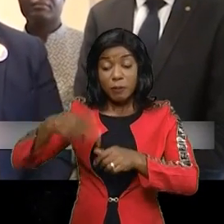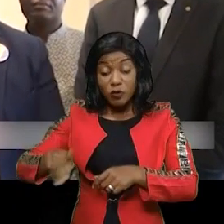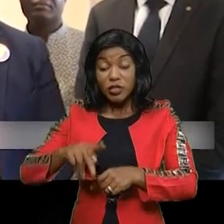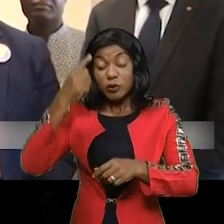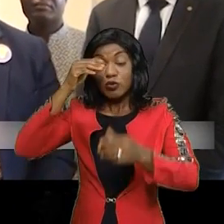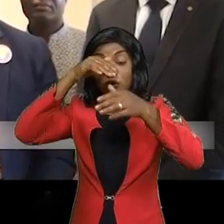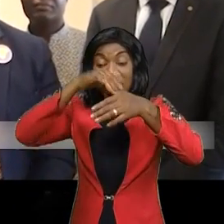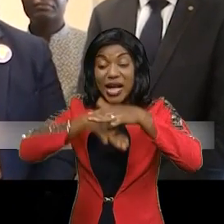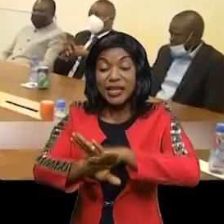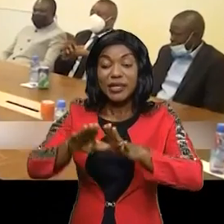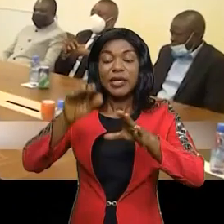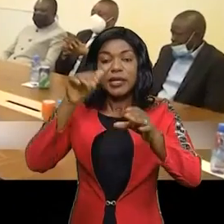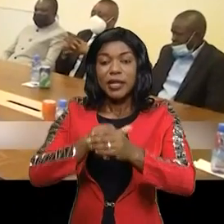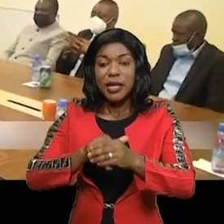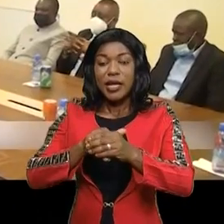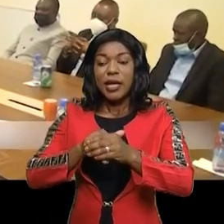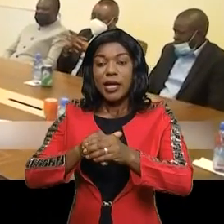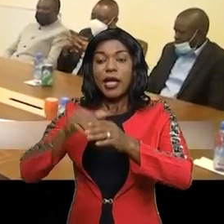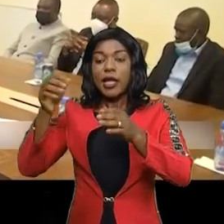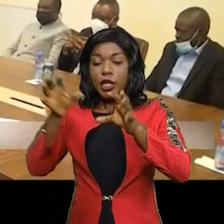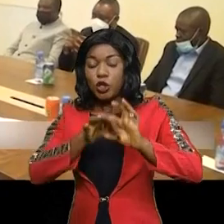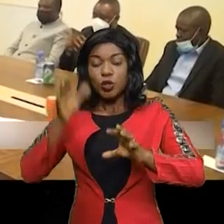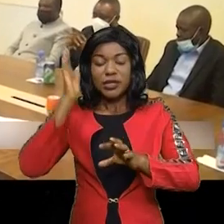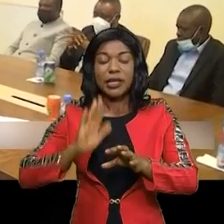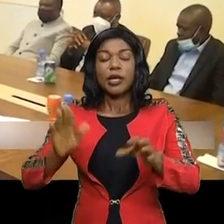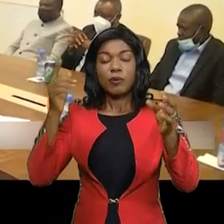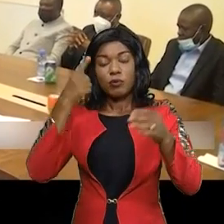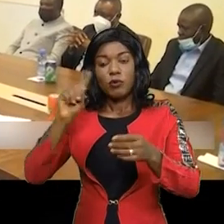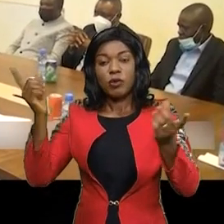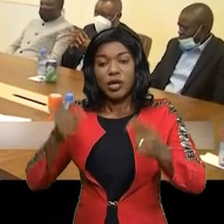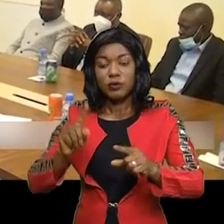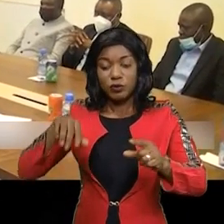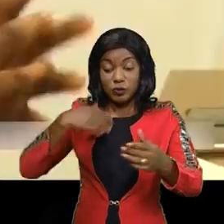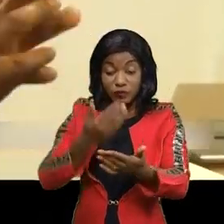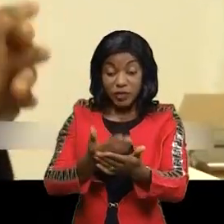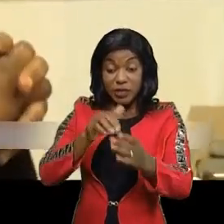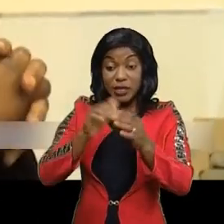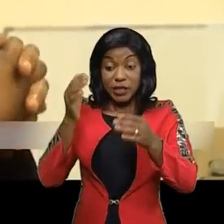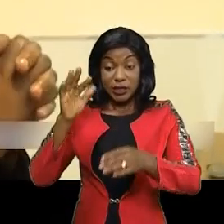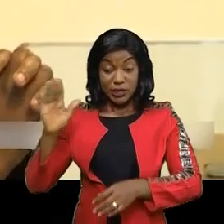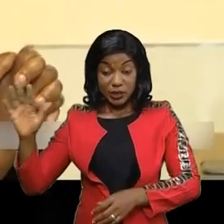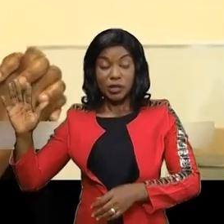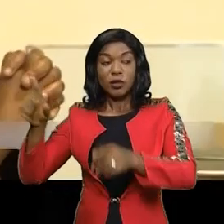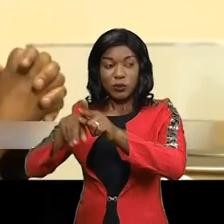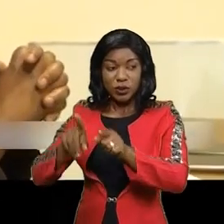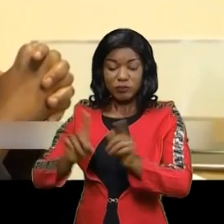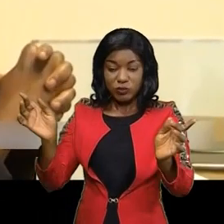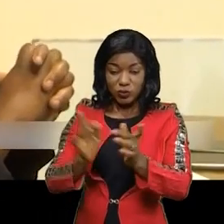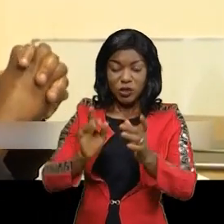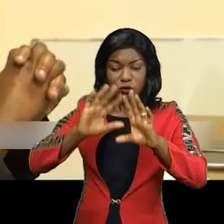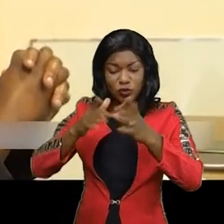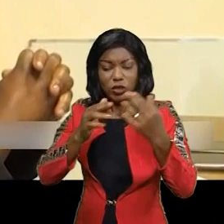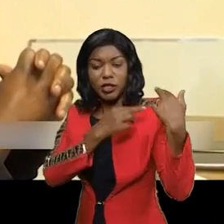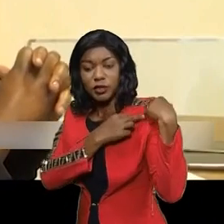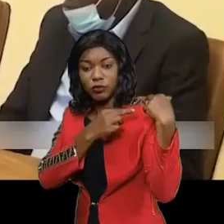'avions fait quand nous étions encore en session. C'était au niveau de la province. Et quand nous sommes ici à Kinshasa, il est normal que nous puissions rencontrer toutes les